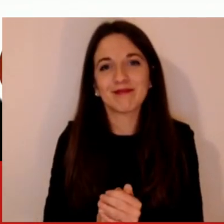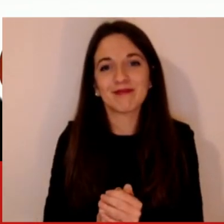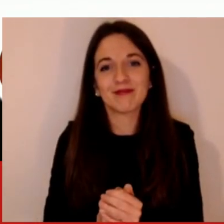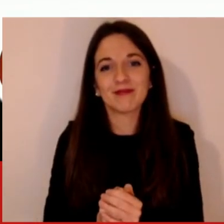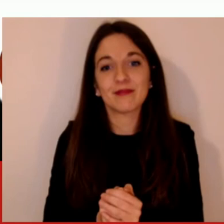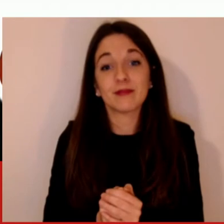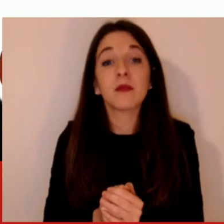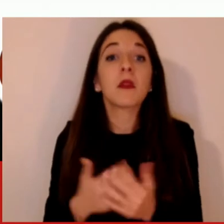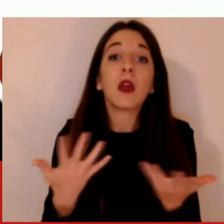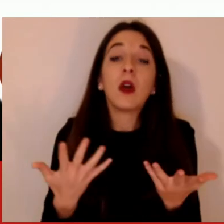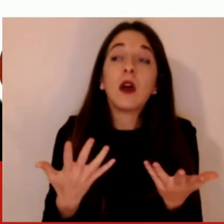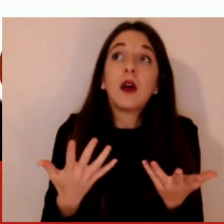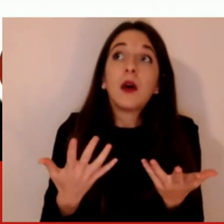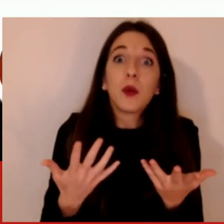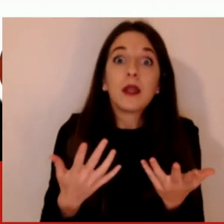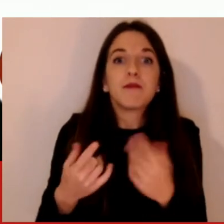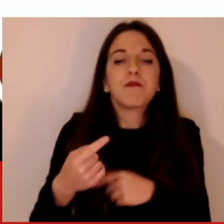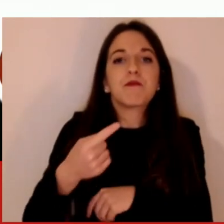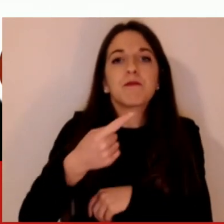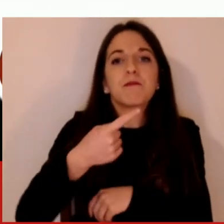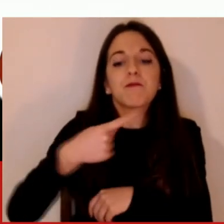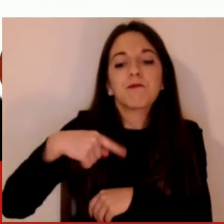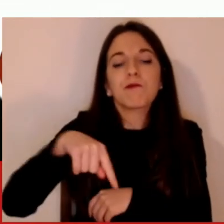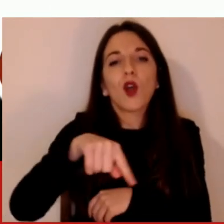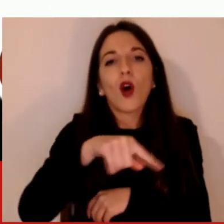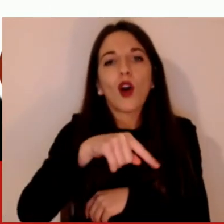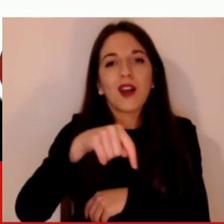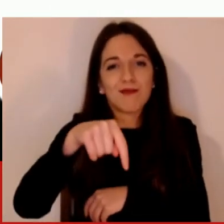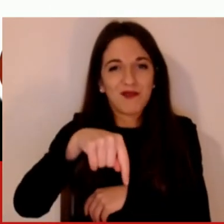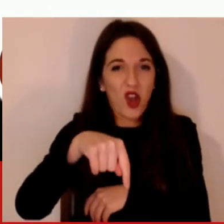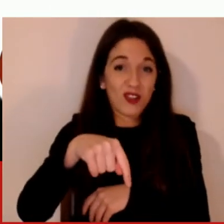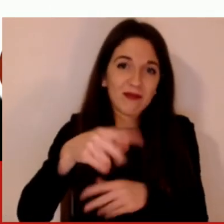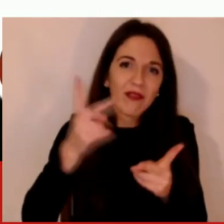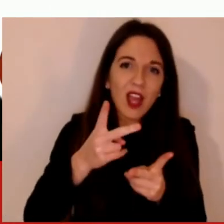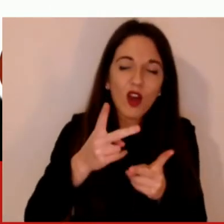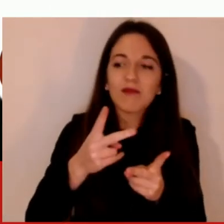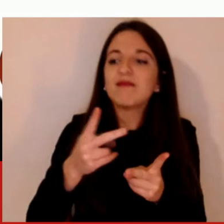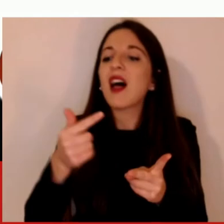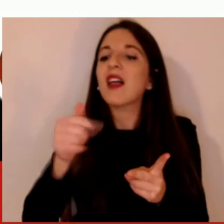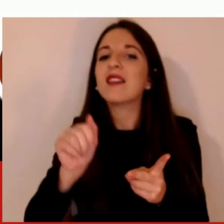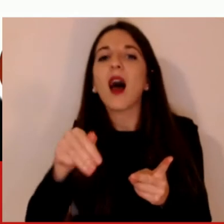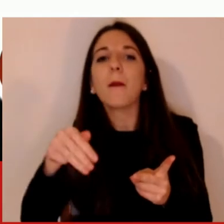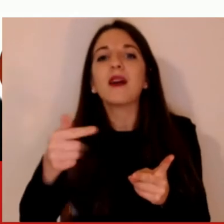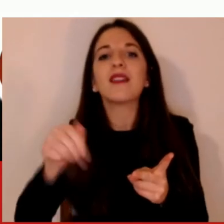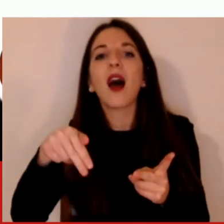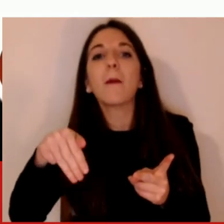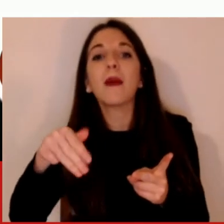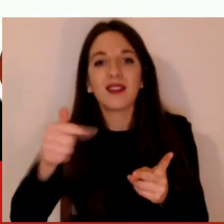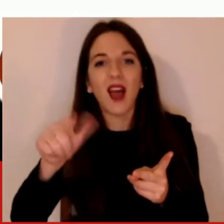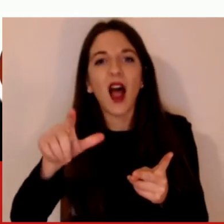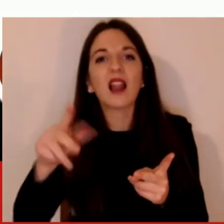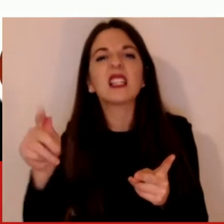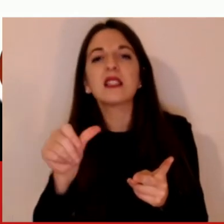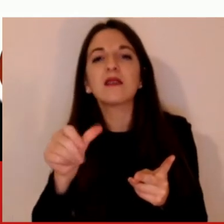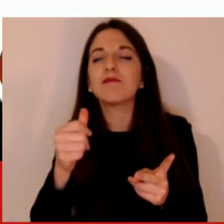ripeto, deve mantenere quell'idea di fondo del Tantan Talk, che vi ricordo era quello di guardare oltre, no? Di guardare oltre ai